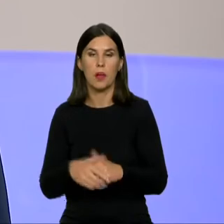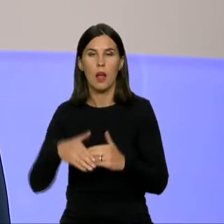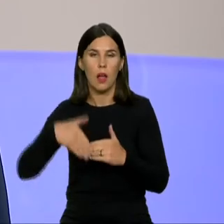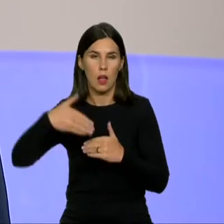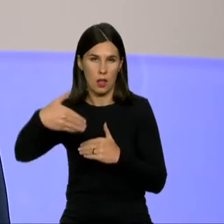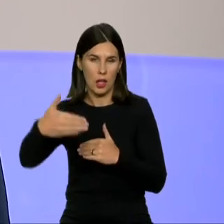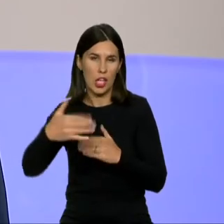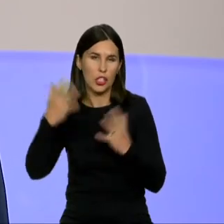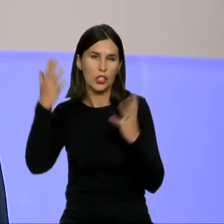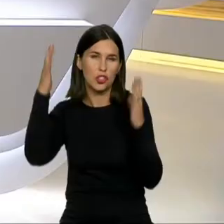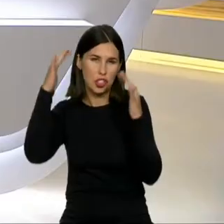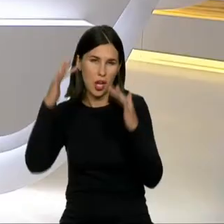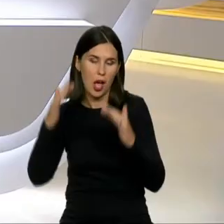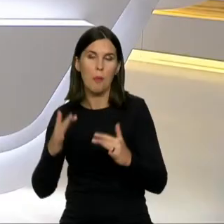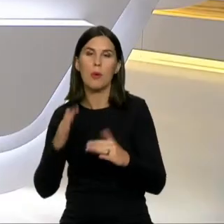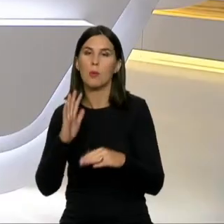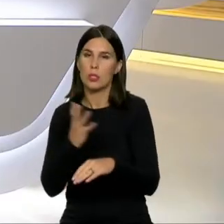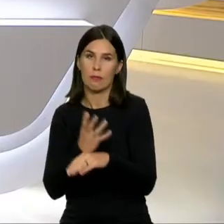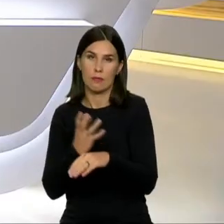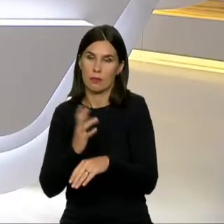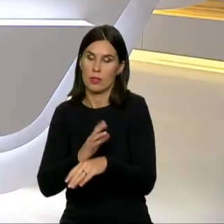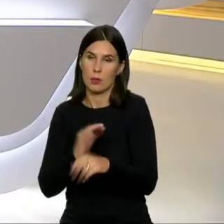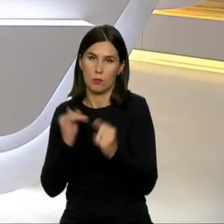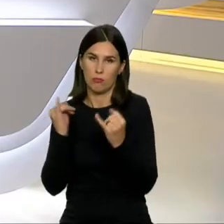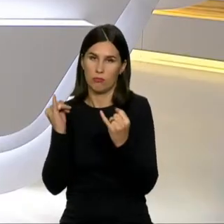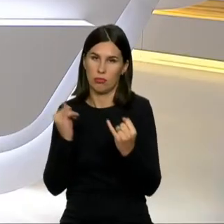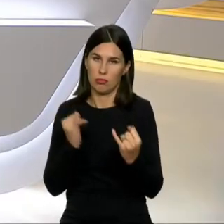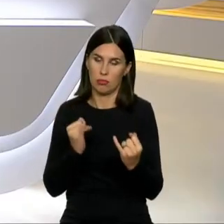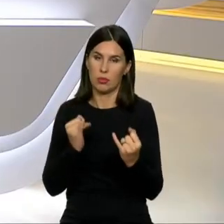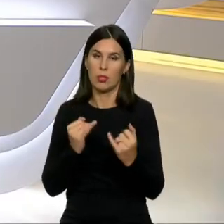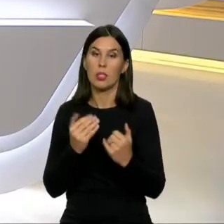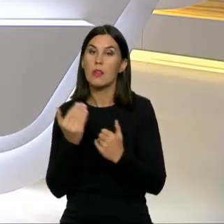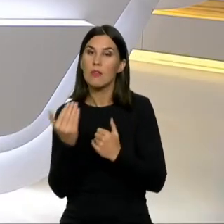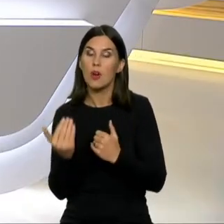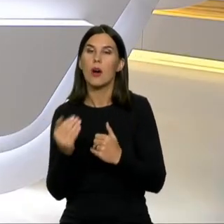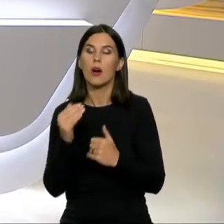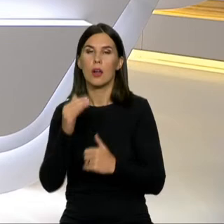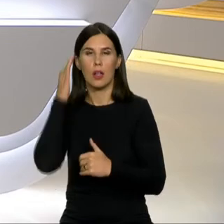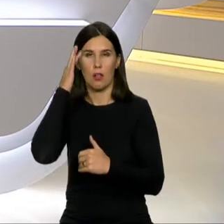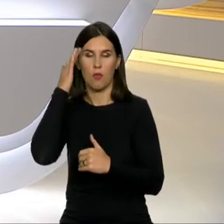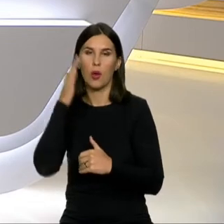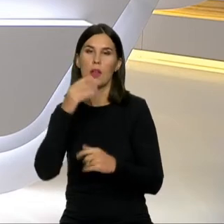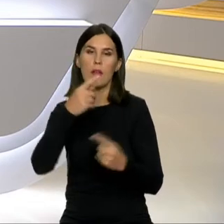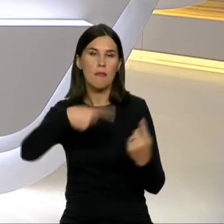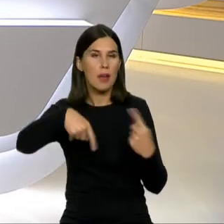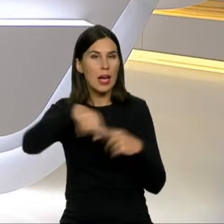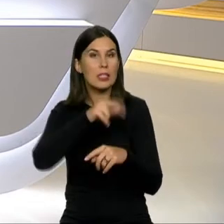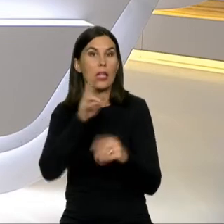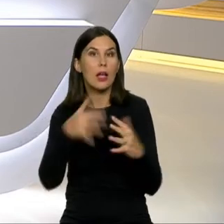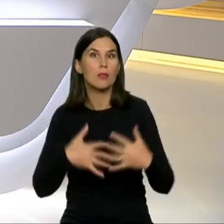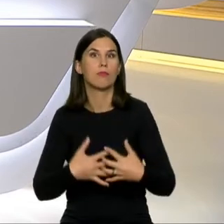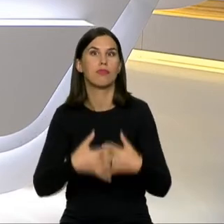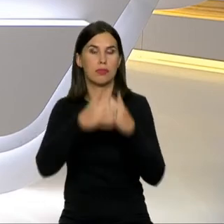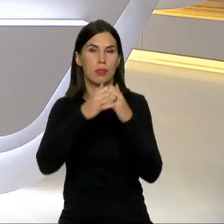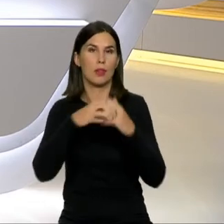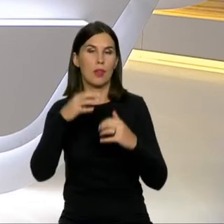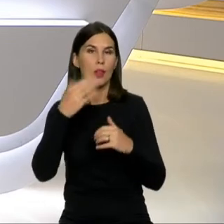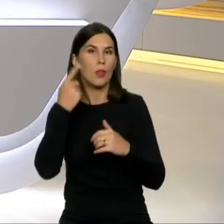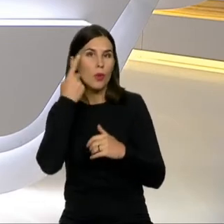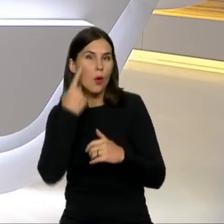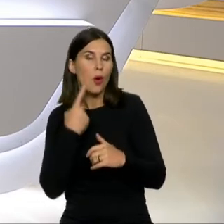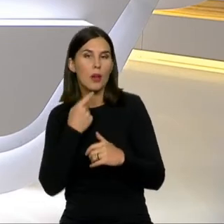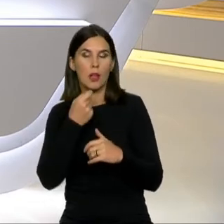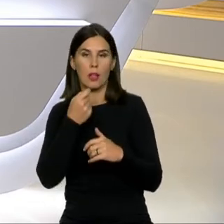ir prastesnį vaizdą, aš nebejoju. Tai aš manau, kad tai labai pagerins verslą kuriančių žmonių situaciją. Apie